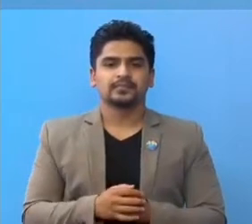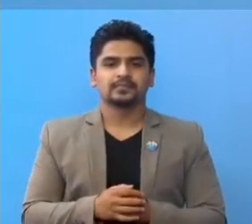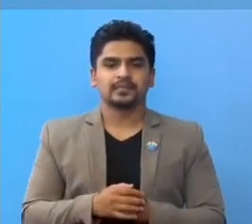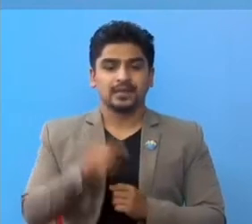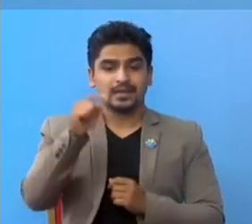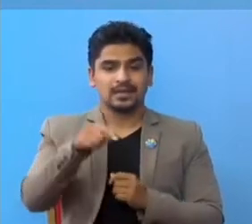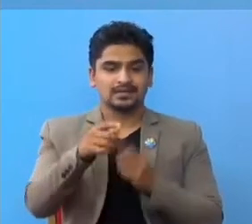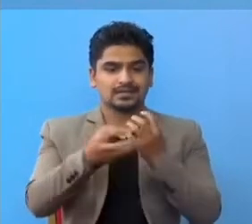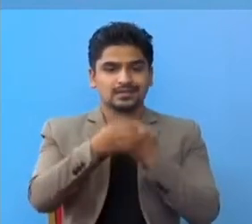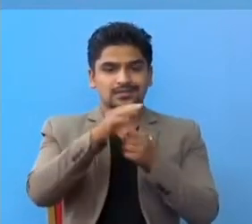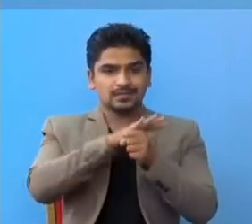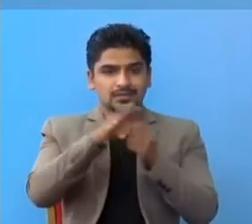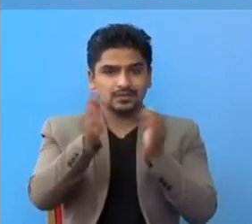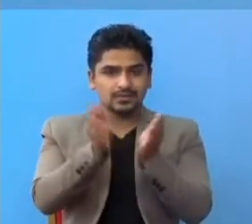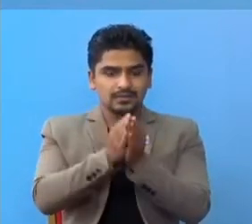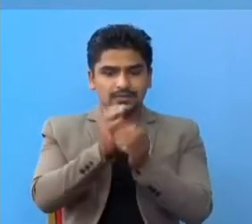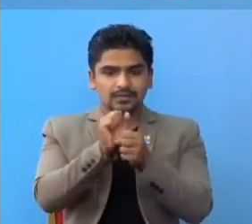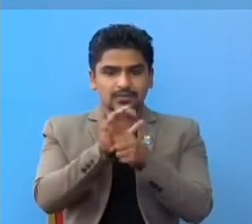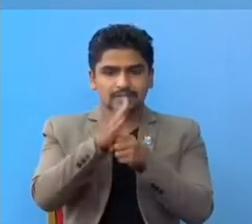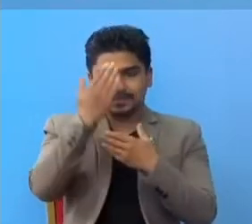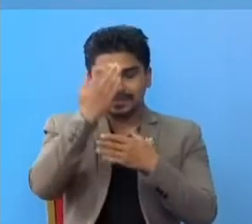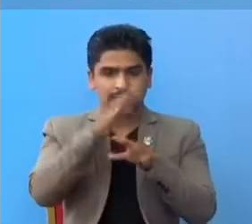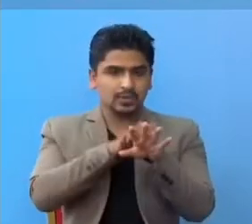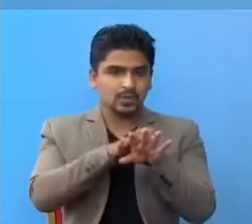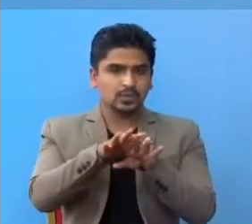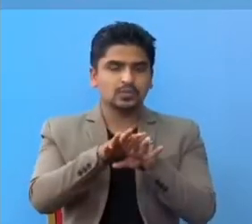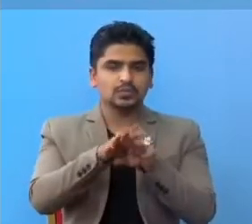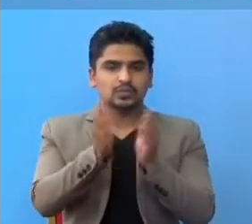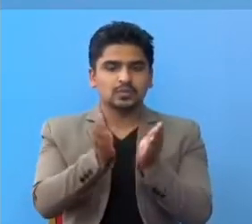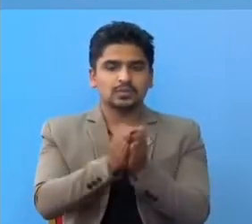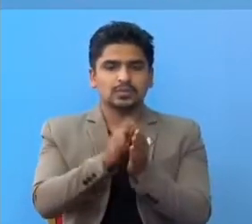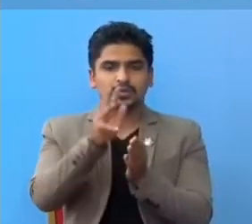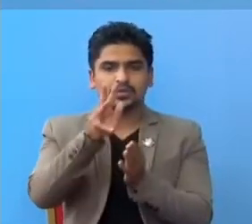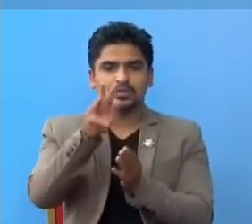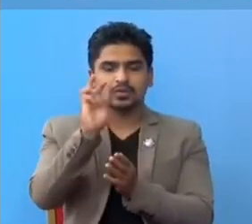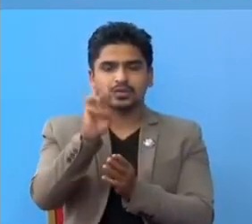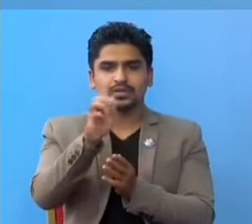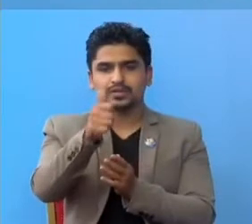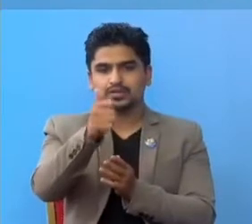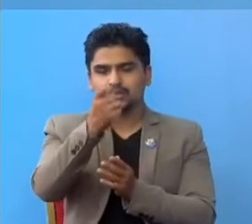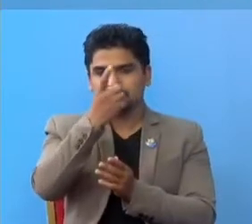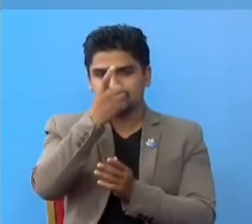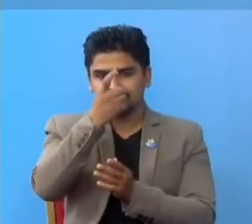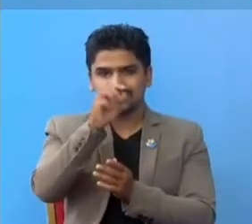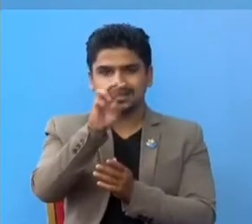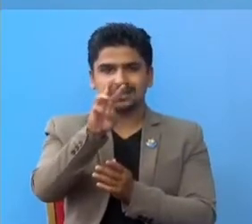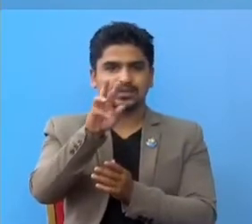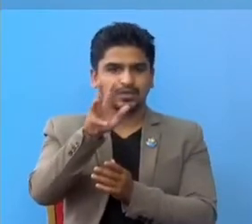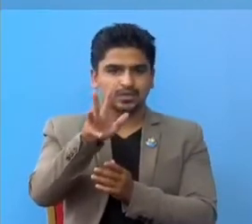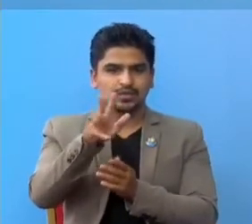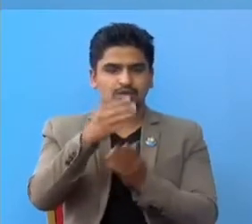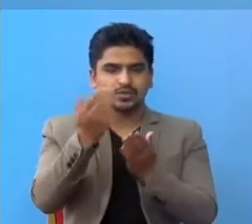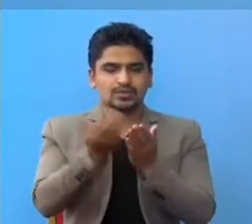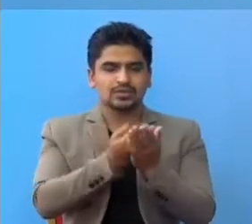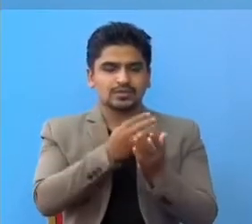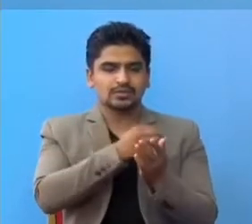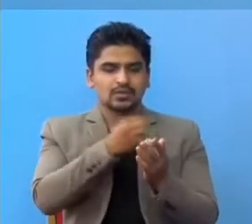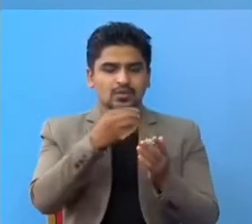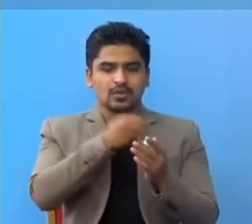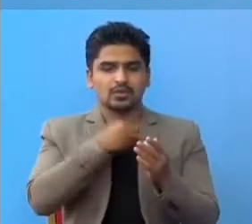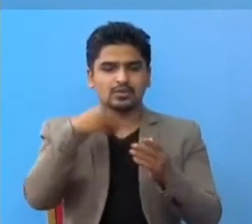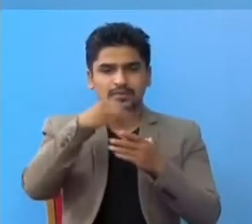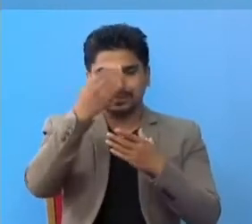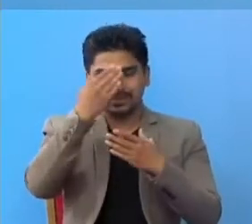आजा देश्वरी जम्मा सक्रिय संक्रमी तरुको संख्या 9649, सस्तागत आइसोलेशन मा